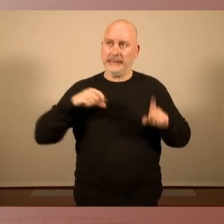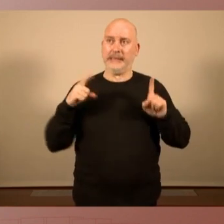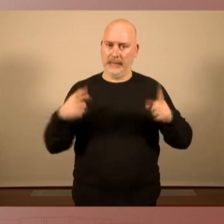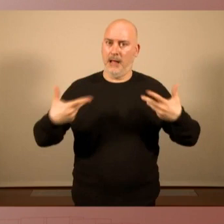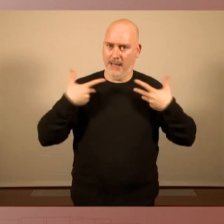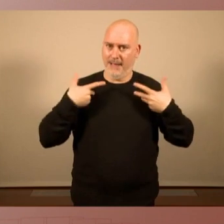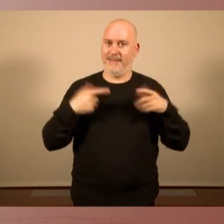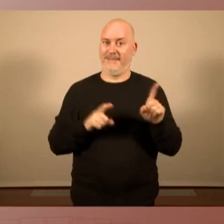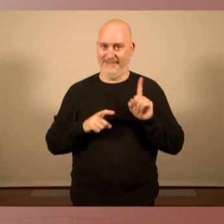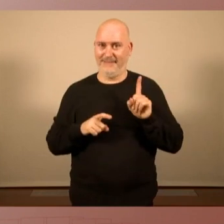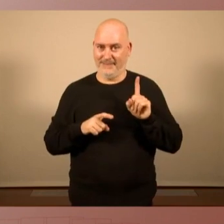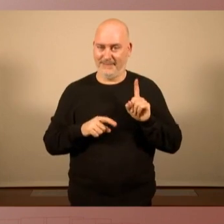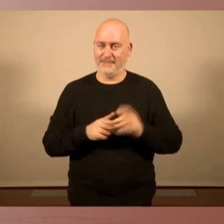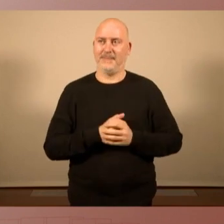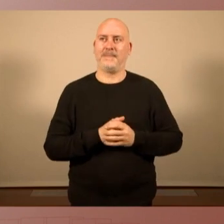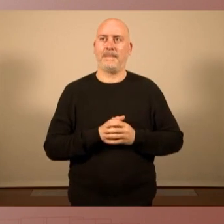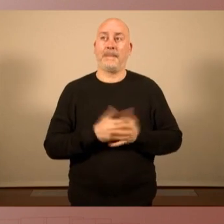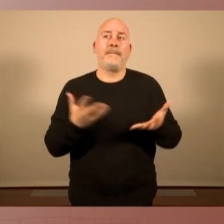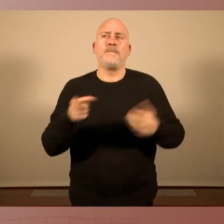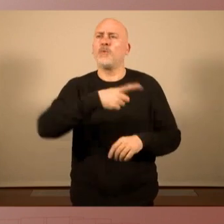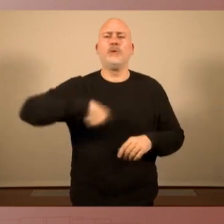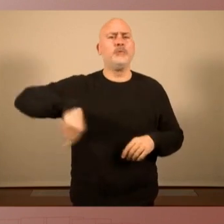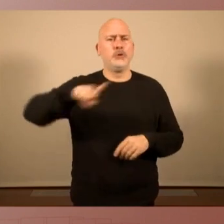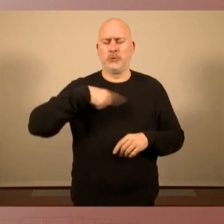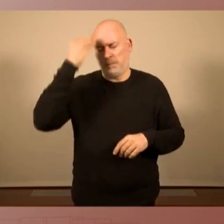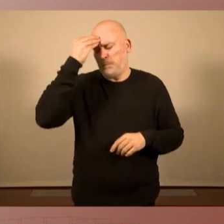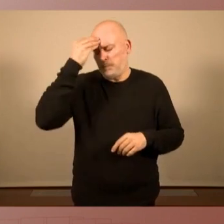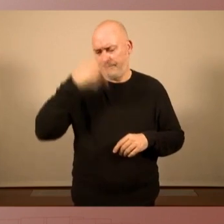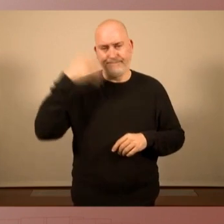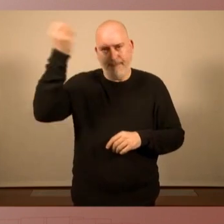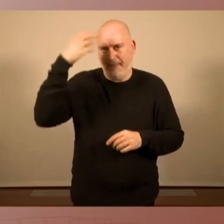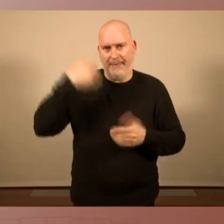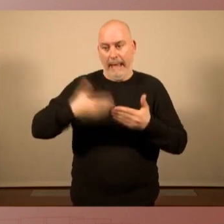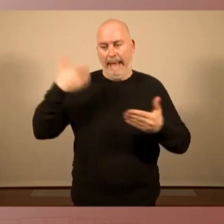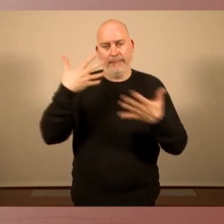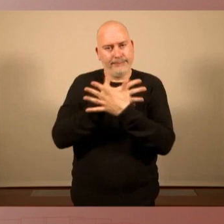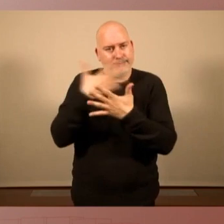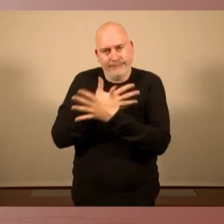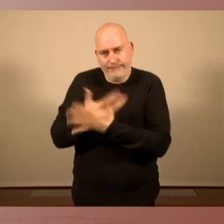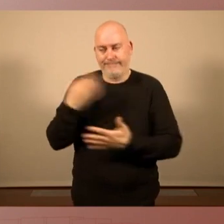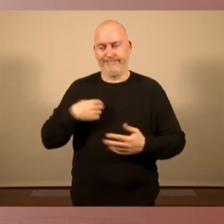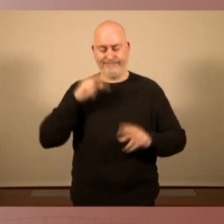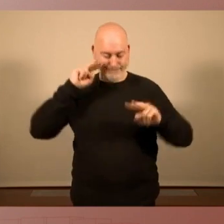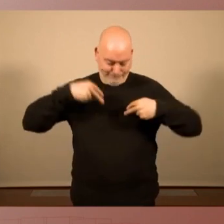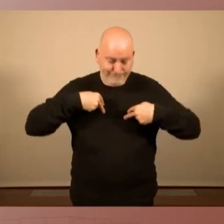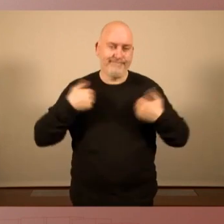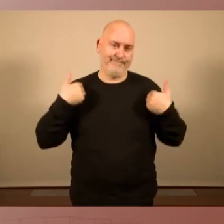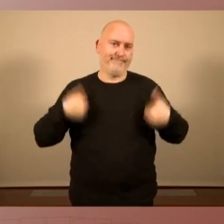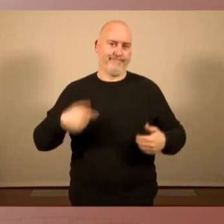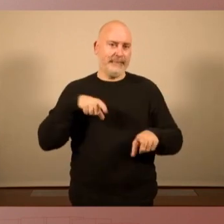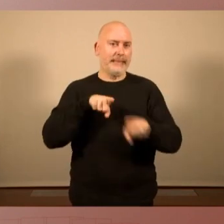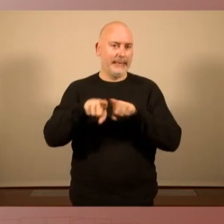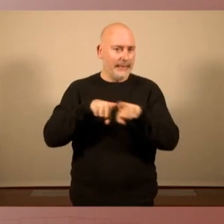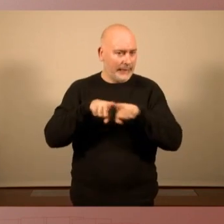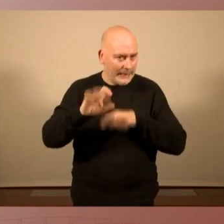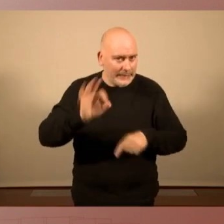En qualsevol cas, nosaltres pensem que podem aprendre totes dels errors passats i que totes hem de fer autocrítica i que del que es tracta és de mirar